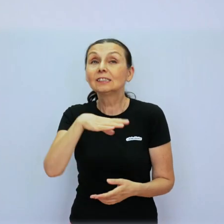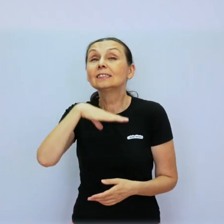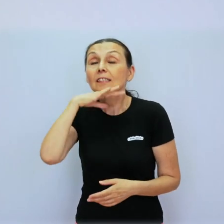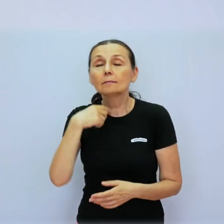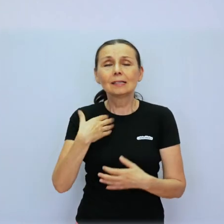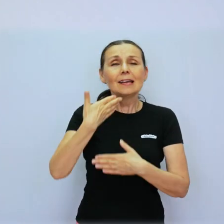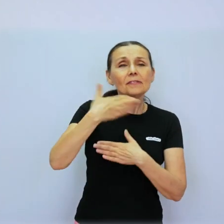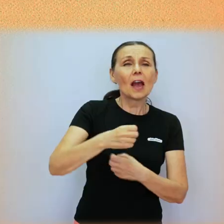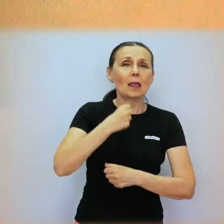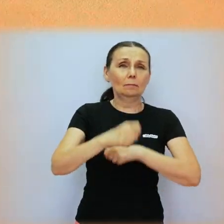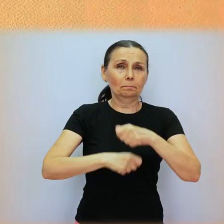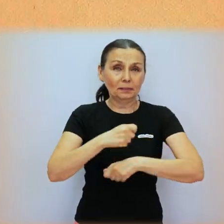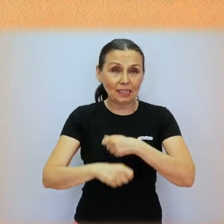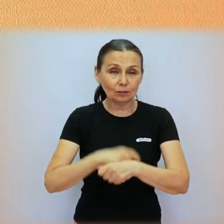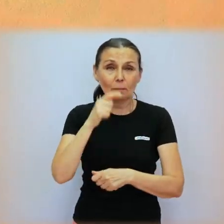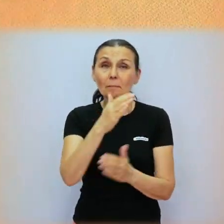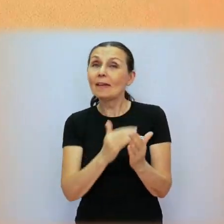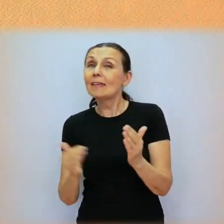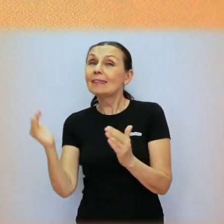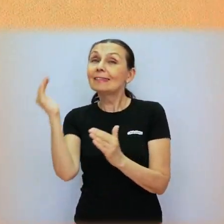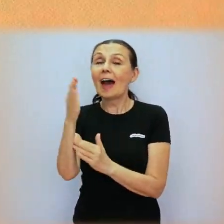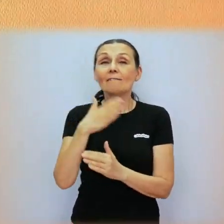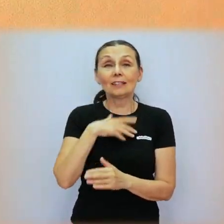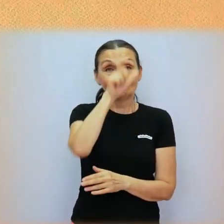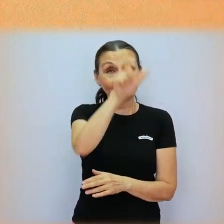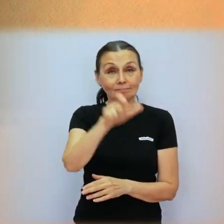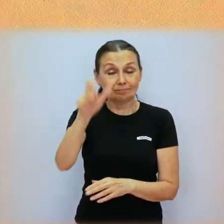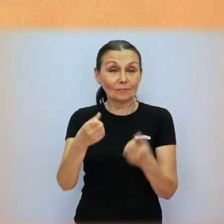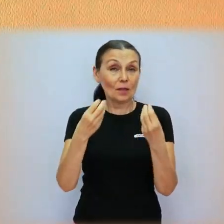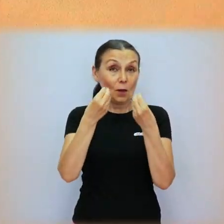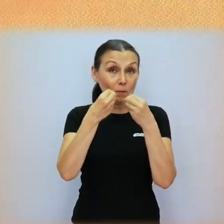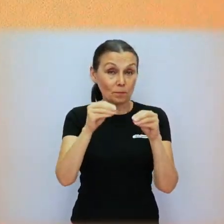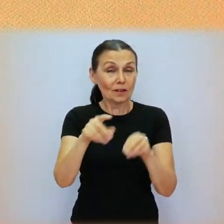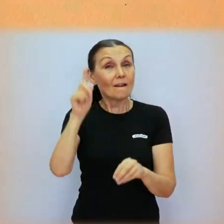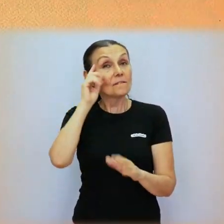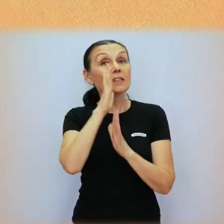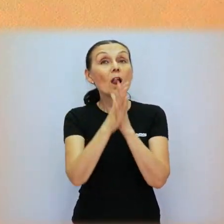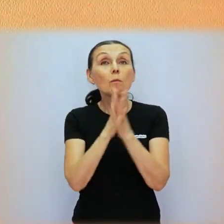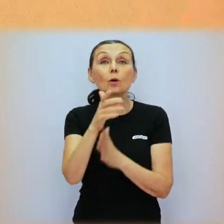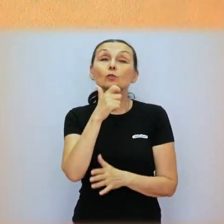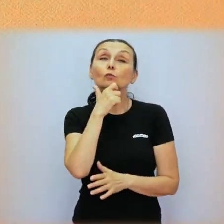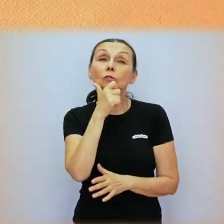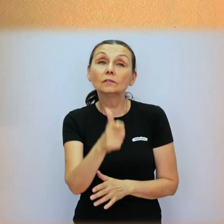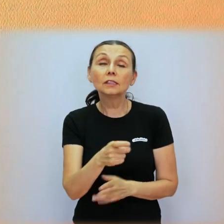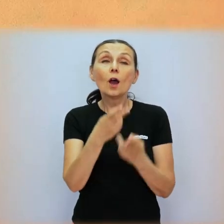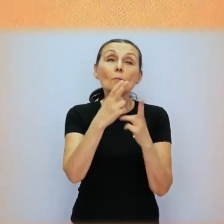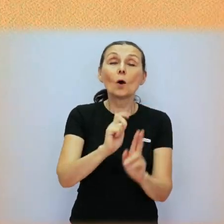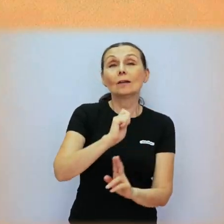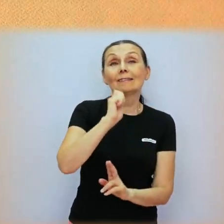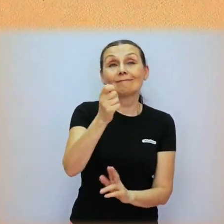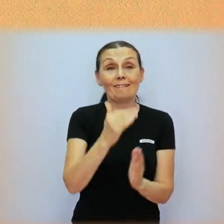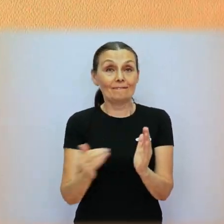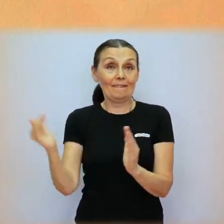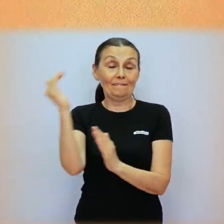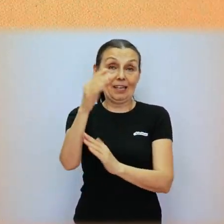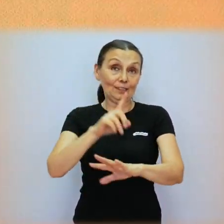to zatiaľ nie je veľa, ale úsilovne pracujeme na tom, aby čo najviac našich poradcov ovládalo posunkový jazyk a